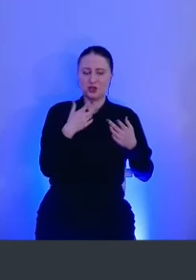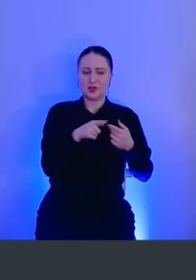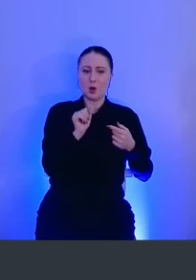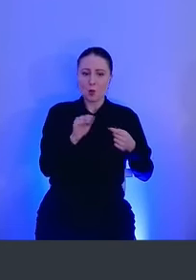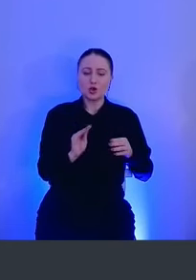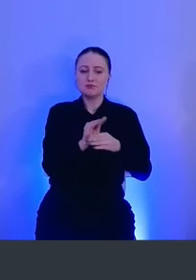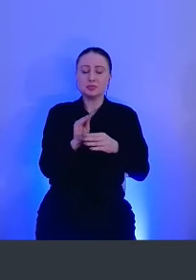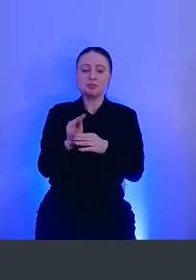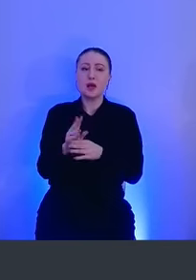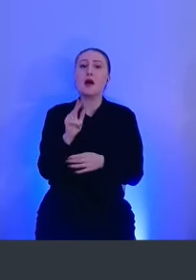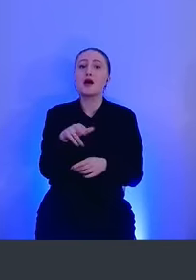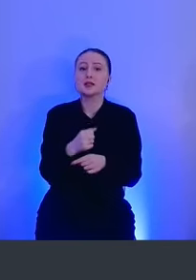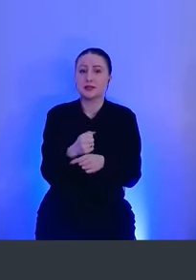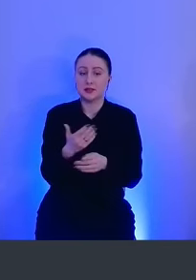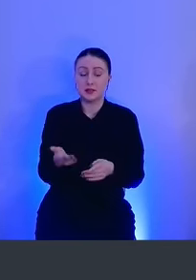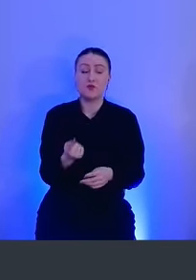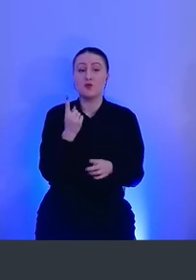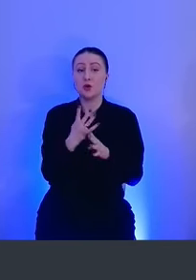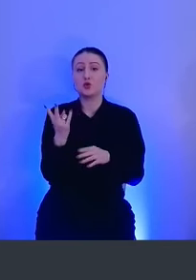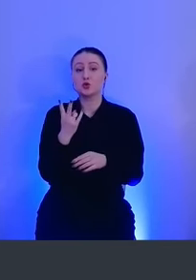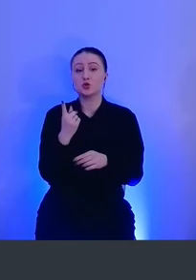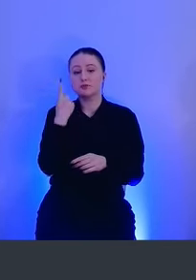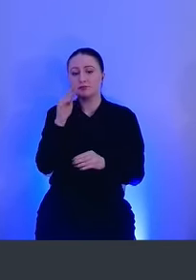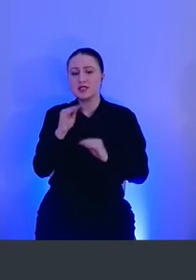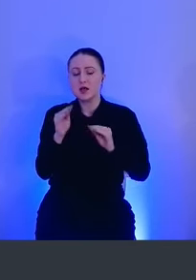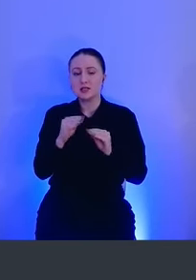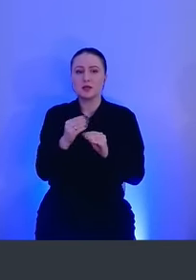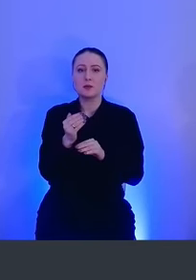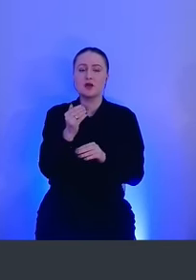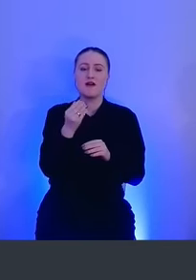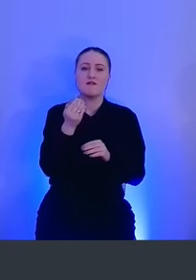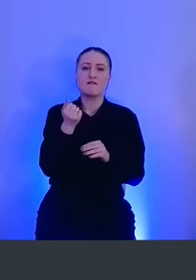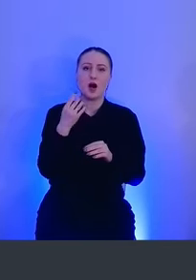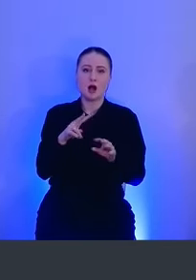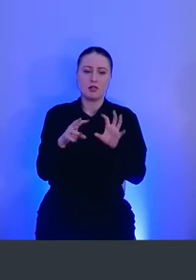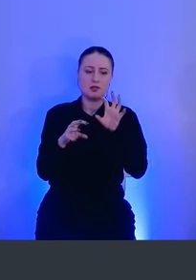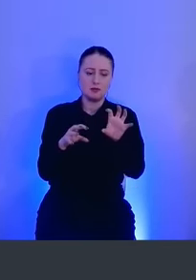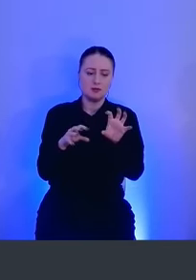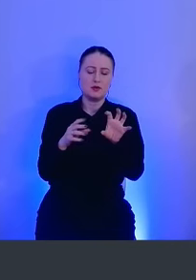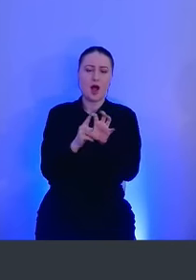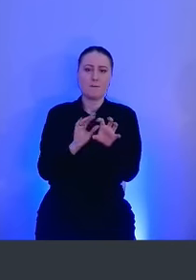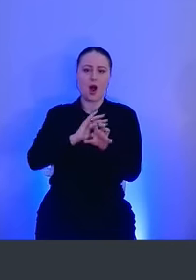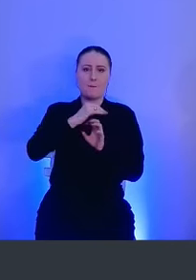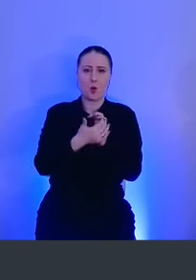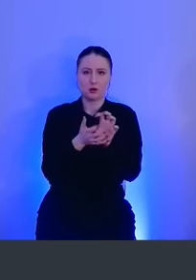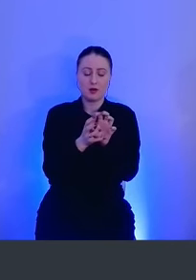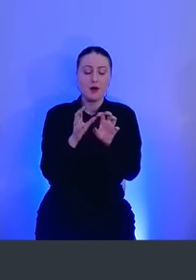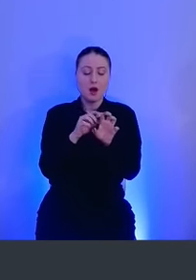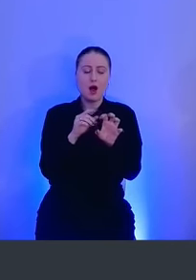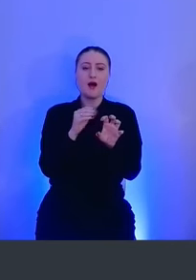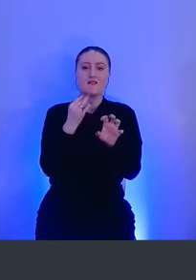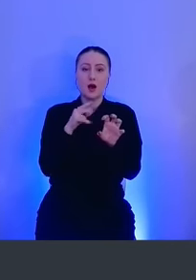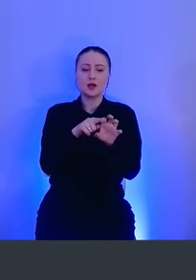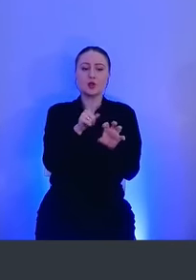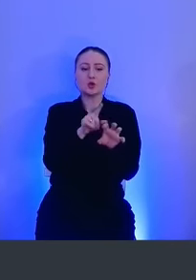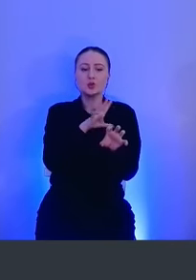это можно сделать? Ну, в первую очередь, конечно же, надо создать какую-то файл-обертку. Обязательно должен быть исполняемый файл,